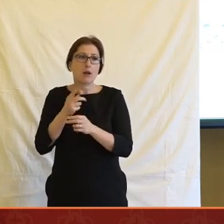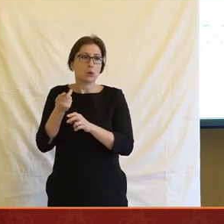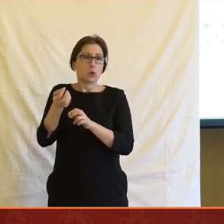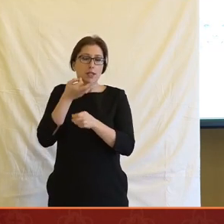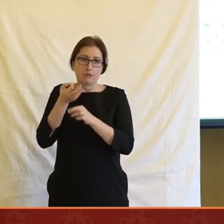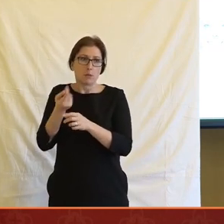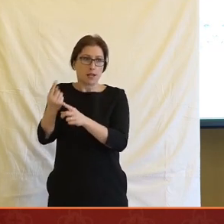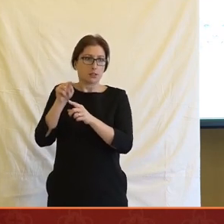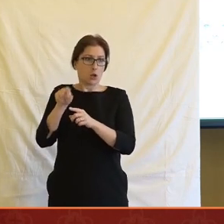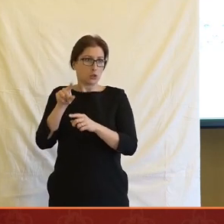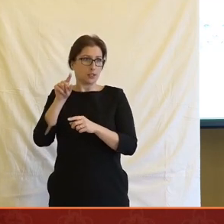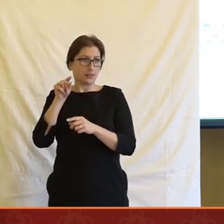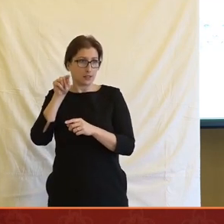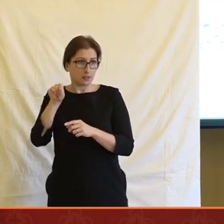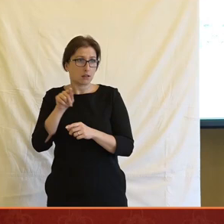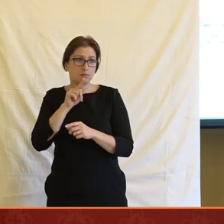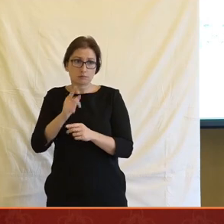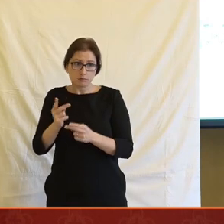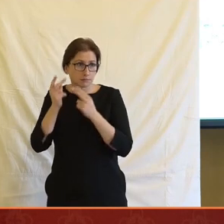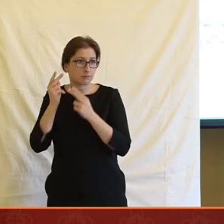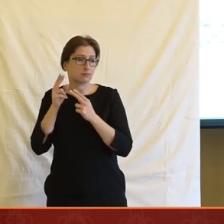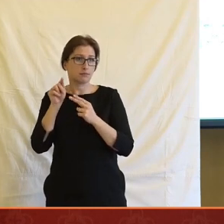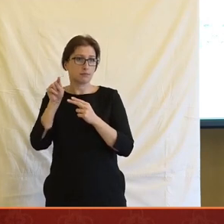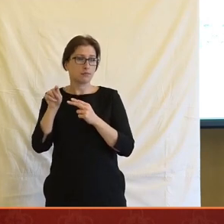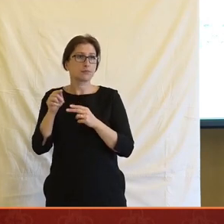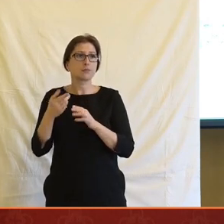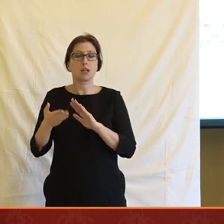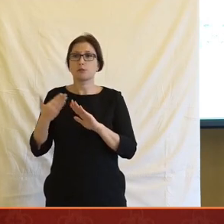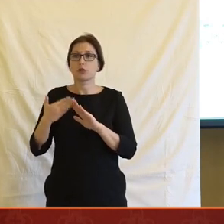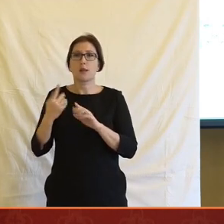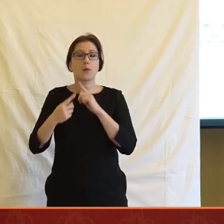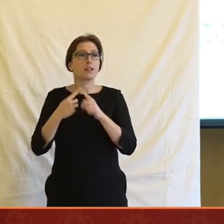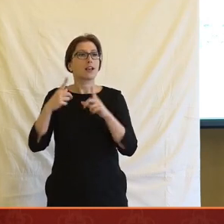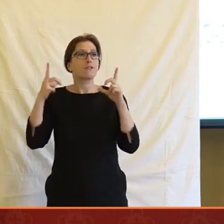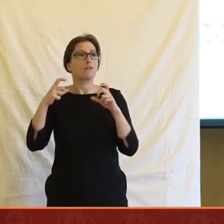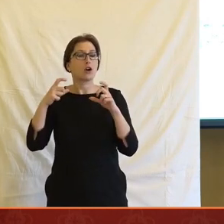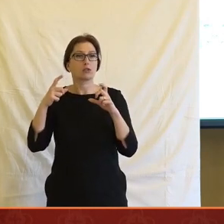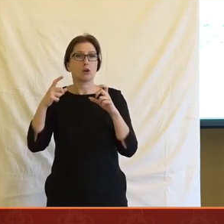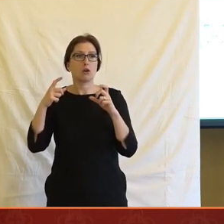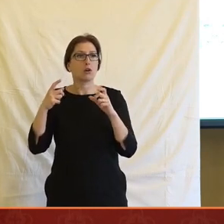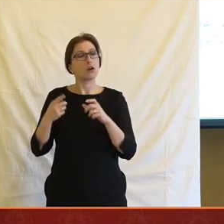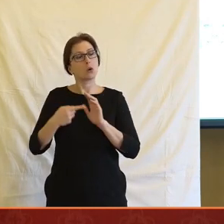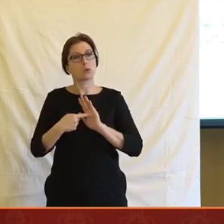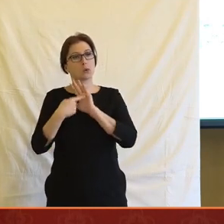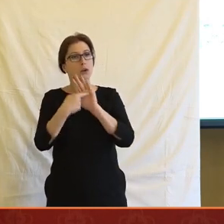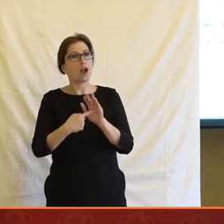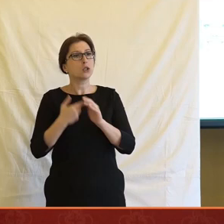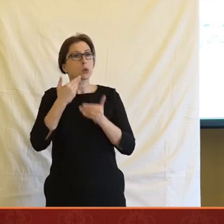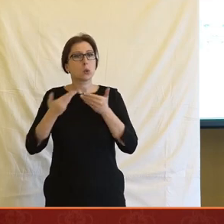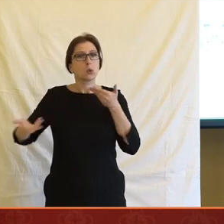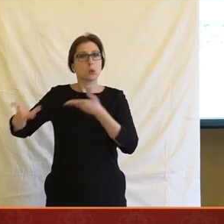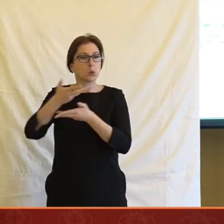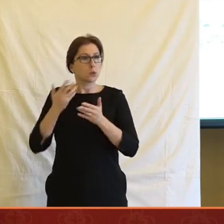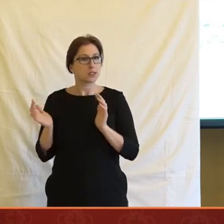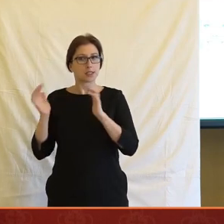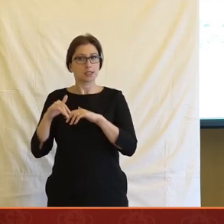zdrojem nějakých typů informací. politik tam dá třeba fotografii, pochlubí se fotografii z nějakého zasedání